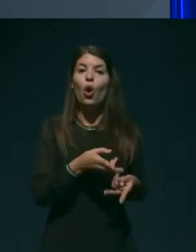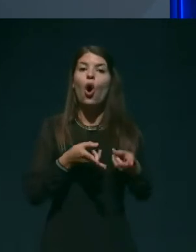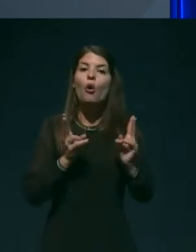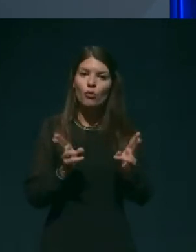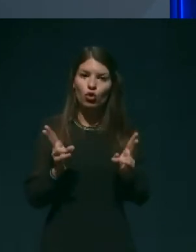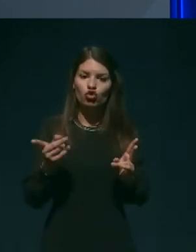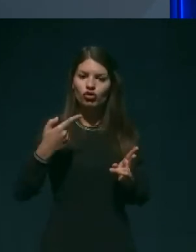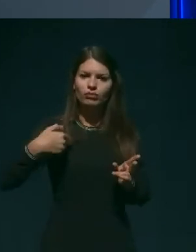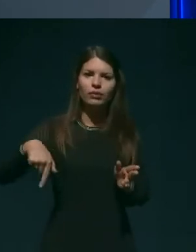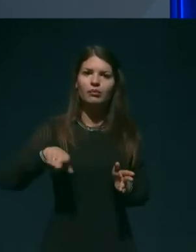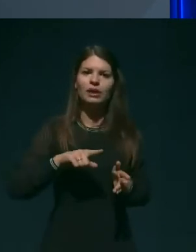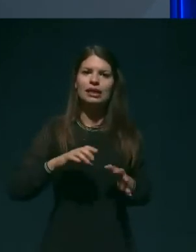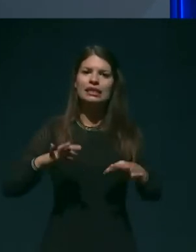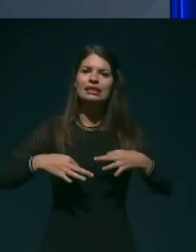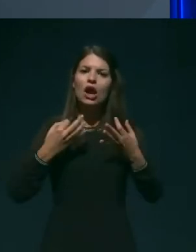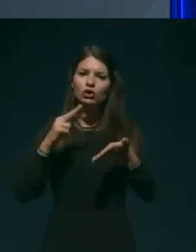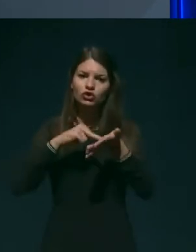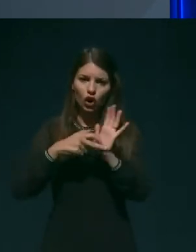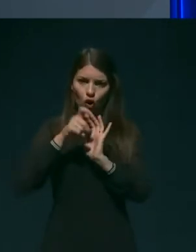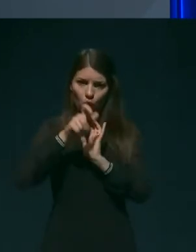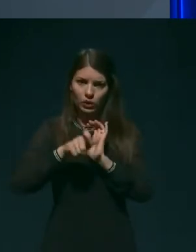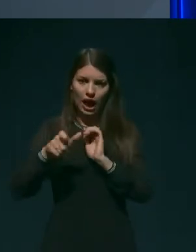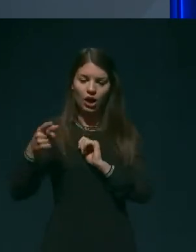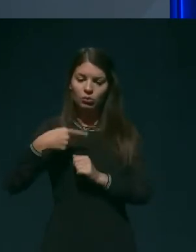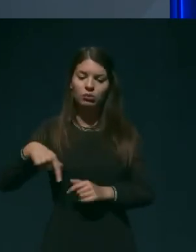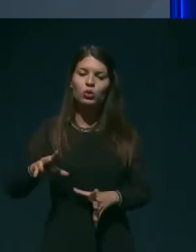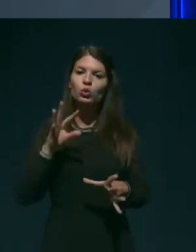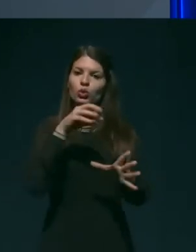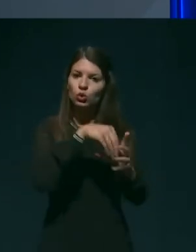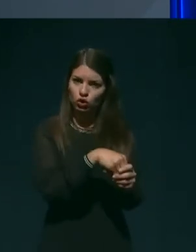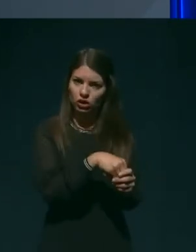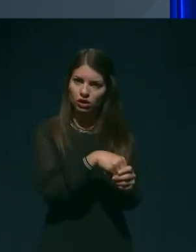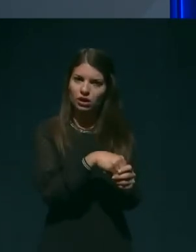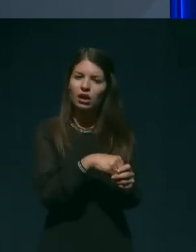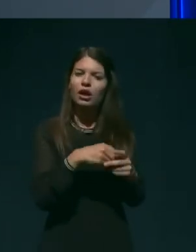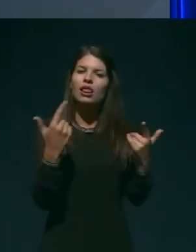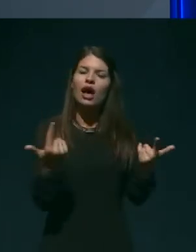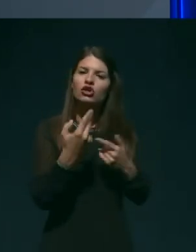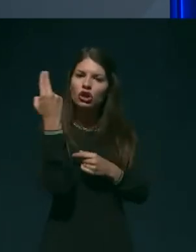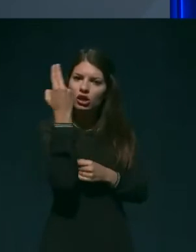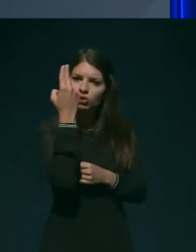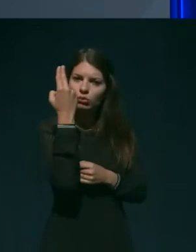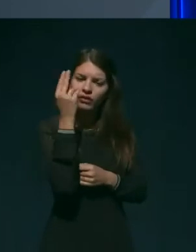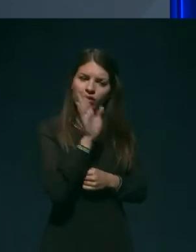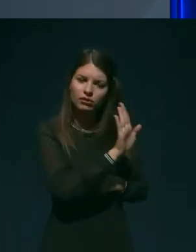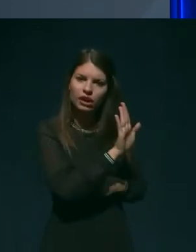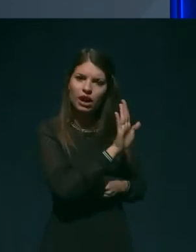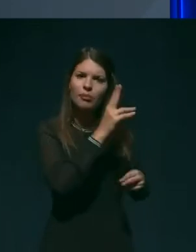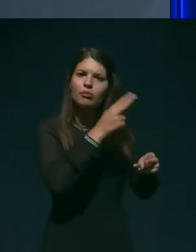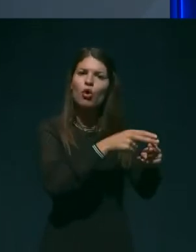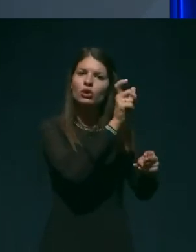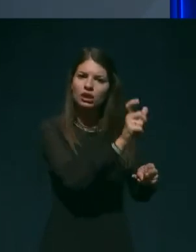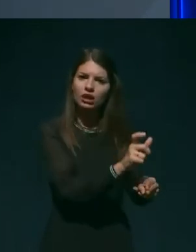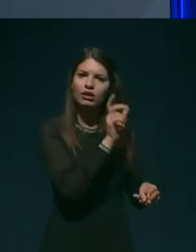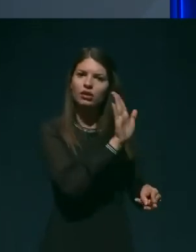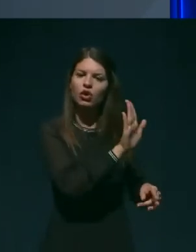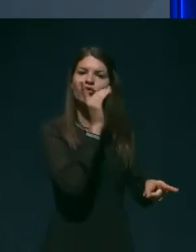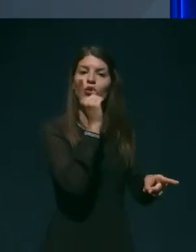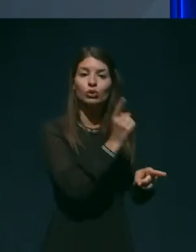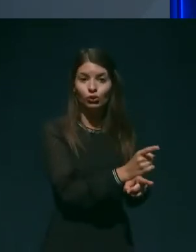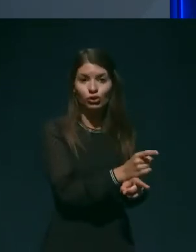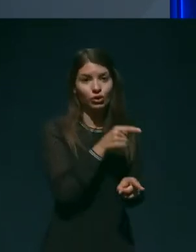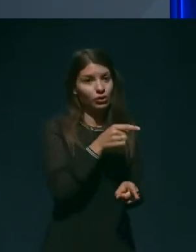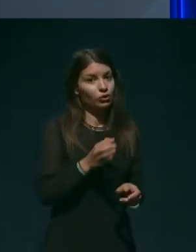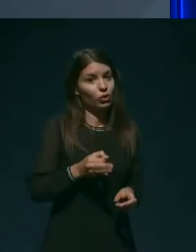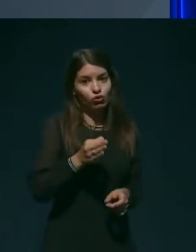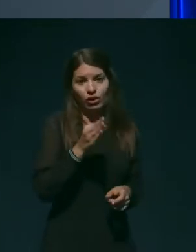so upleteni v tako skrbo, lažje razumevanje bolnika in njegovih odločitev, ki so včasih